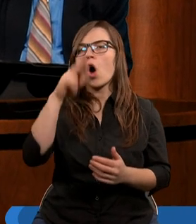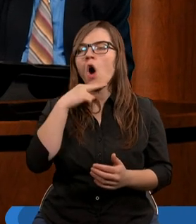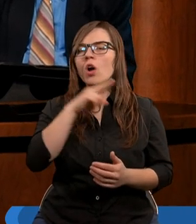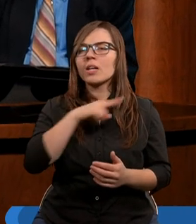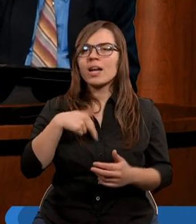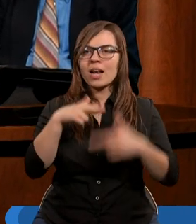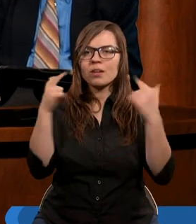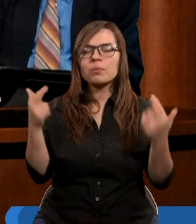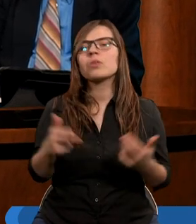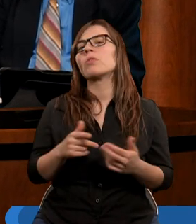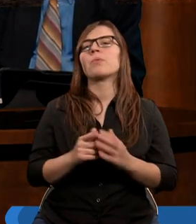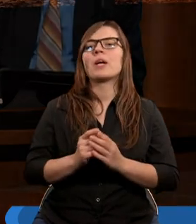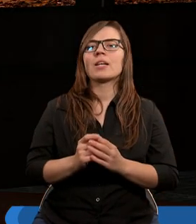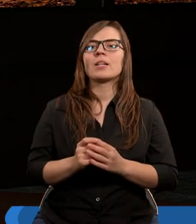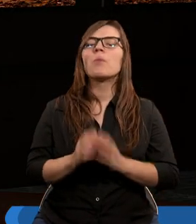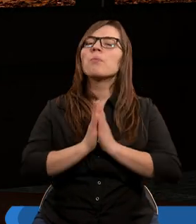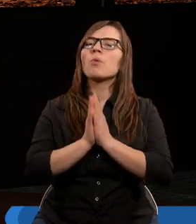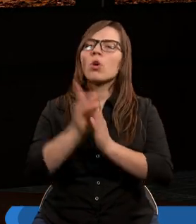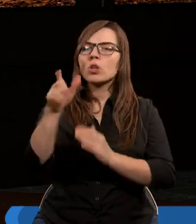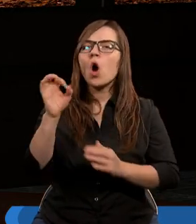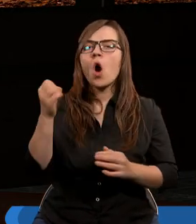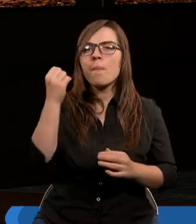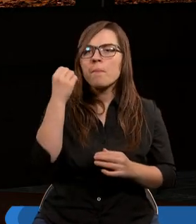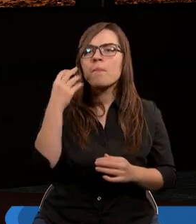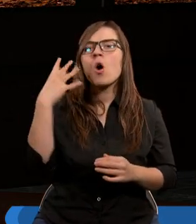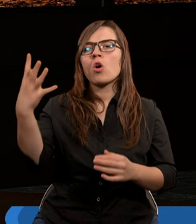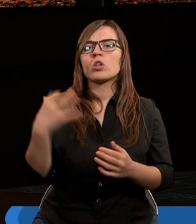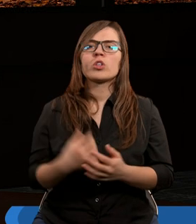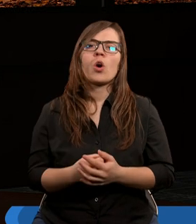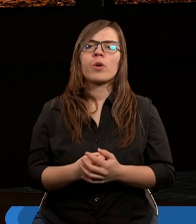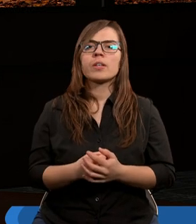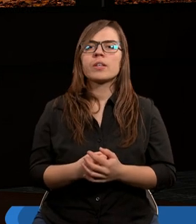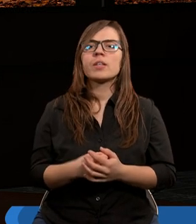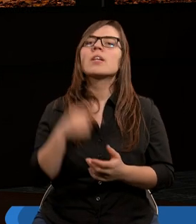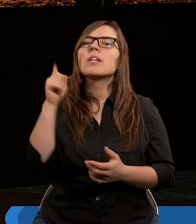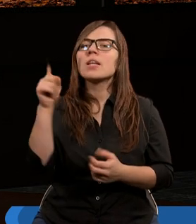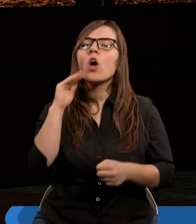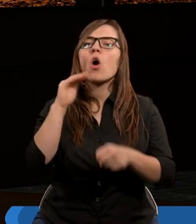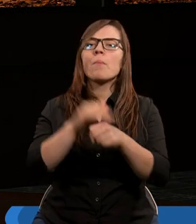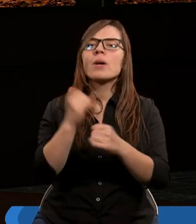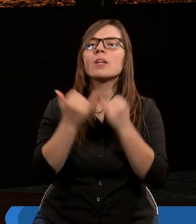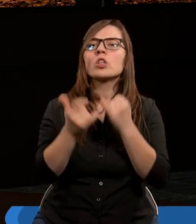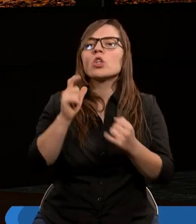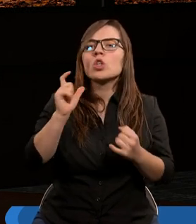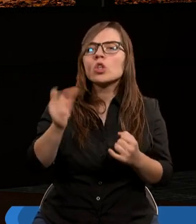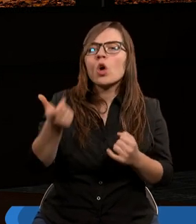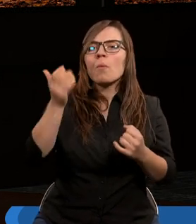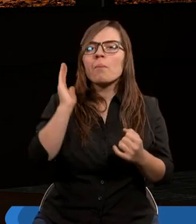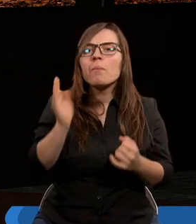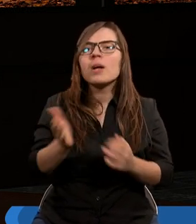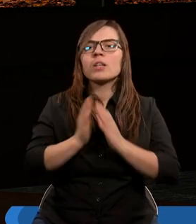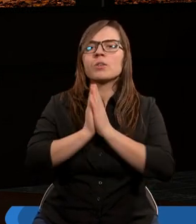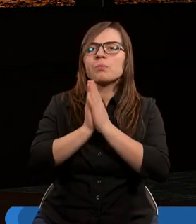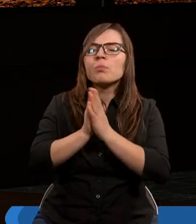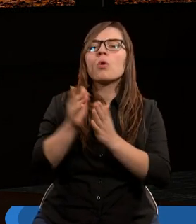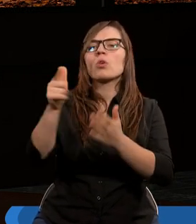Ojcze nasz miłosierny, prosimy Cię o mądrość. Ty obiecałeś, że jeżeli prosić będziemy, Ty